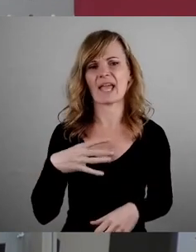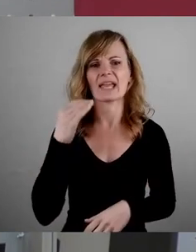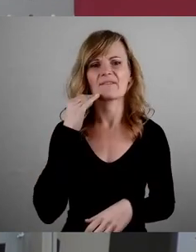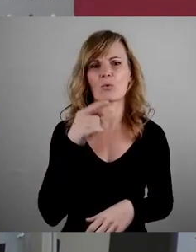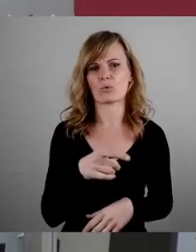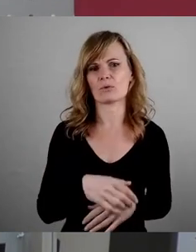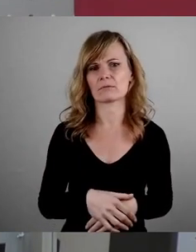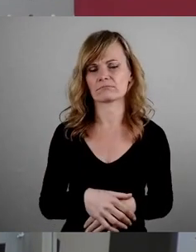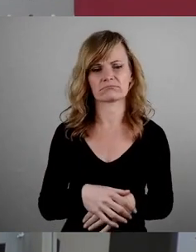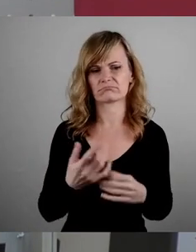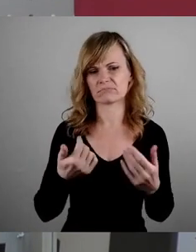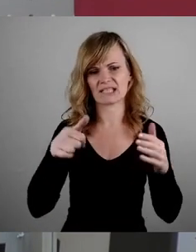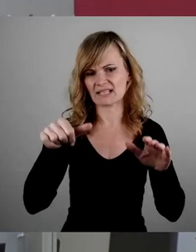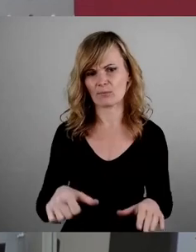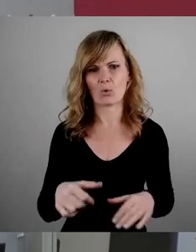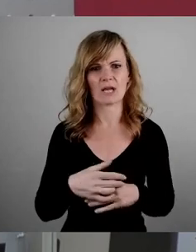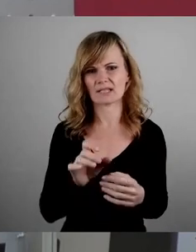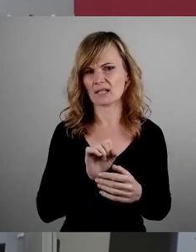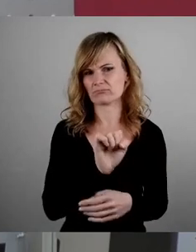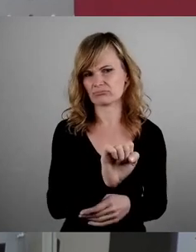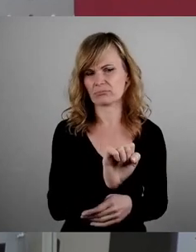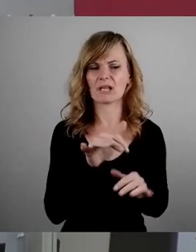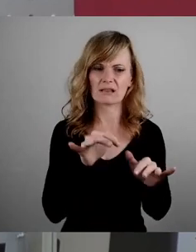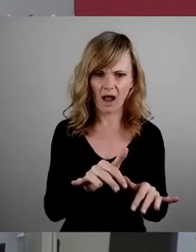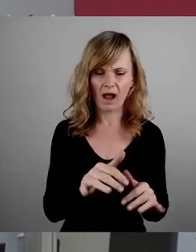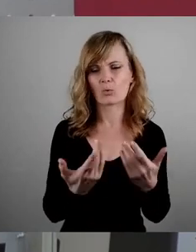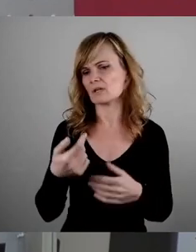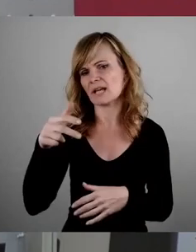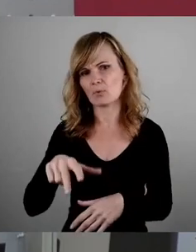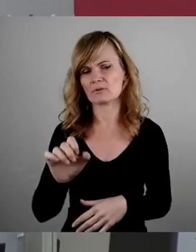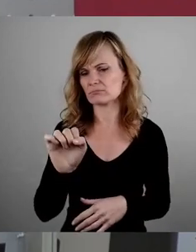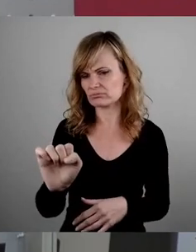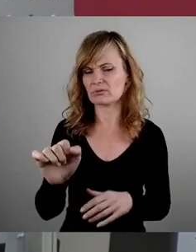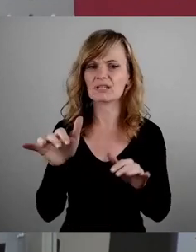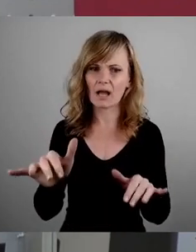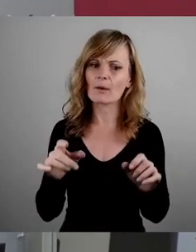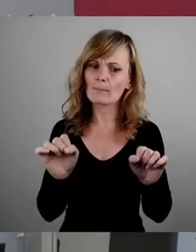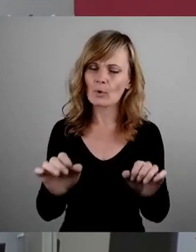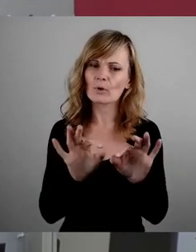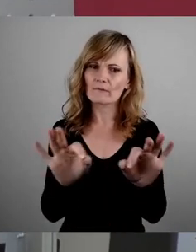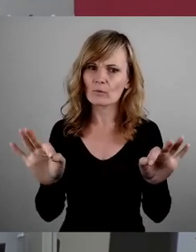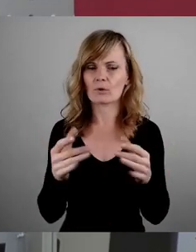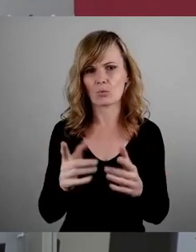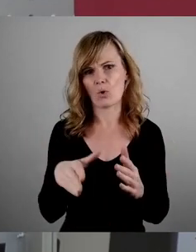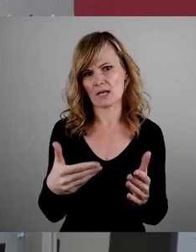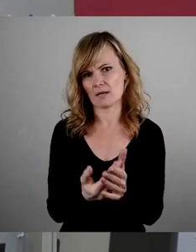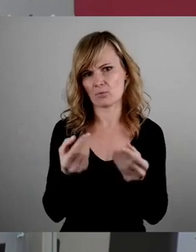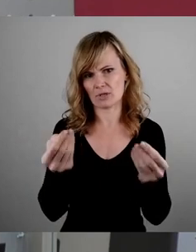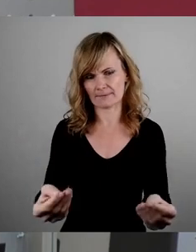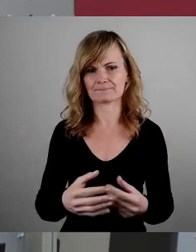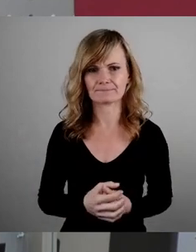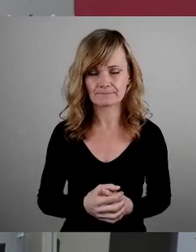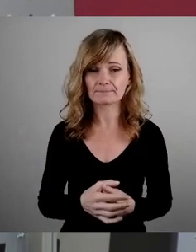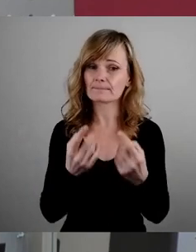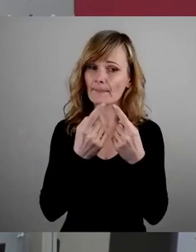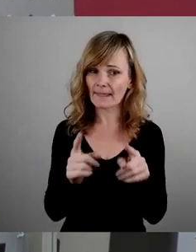halbes Jahr am Standort bin. Dann muss das doch eine Möglichkeit geben, auch diesen Menschen dort entsprechende Angebote zu unterbreiten. Und auf der anderen